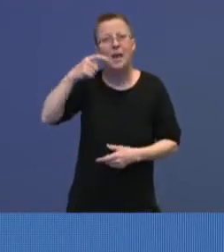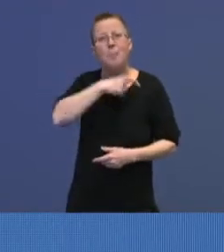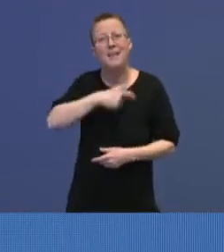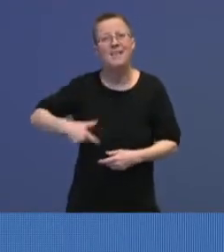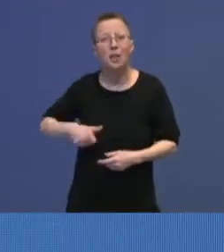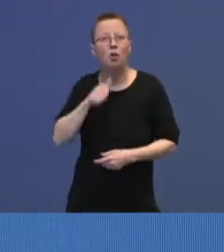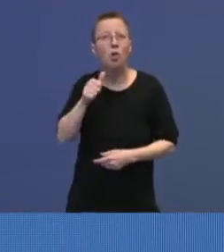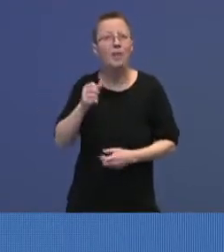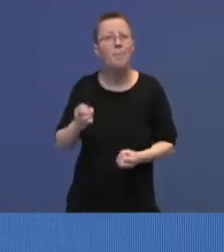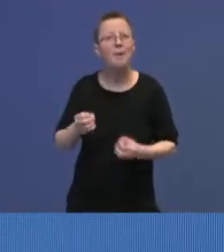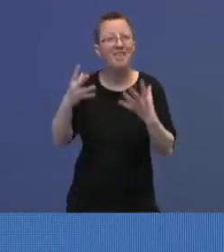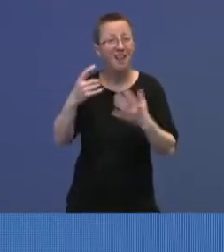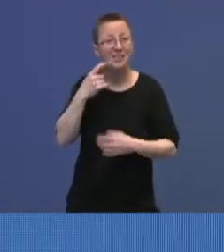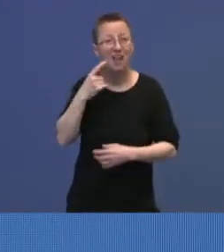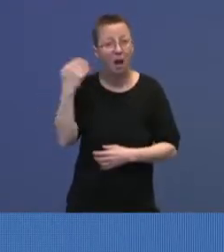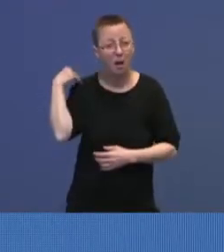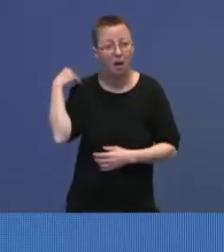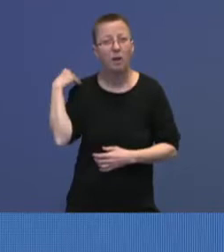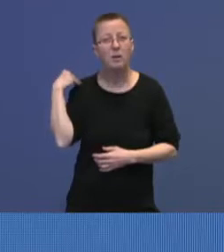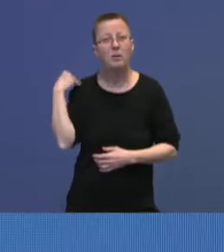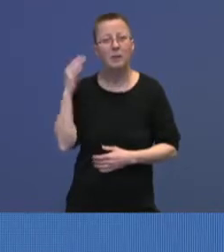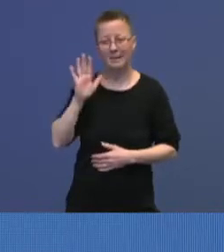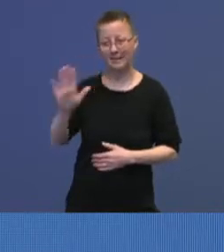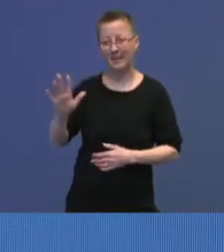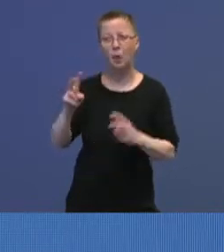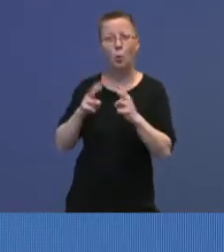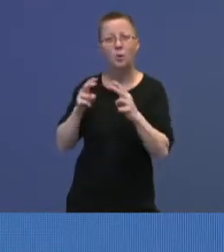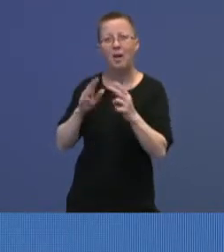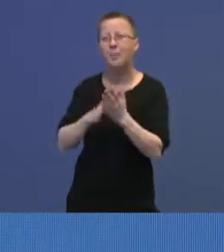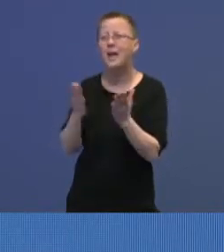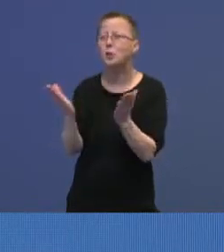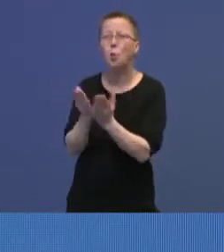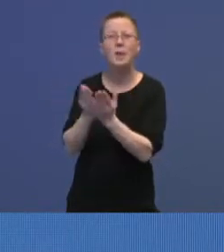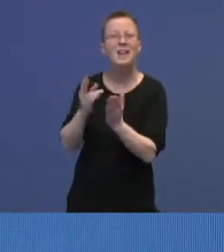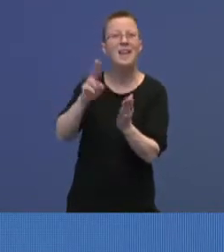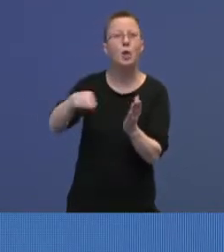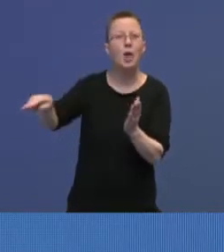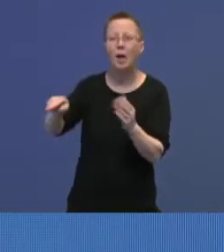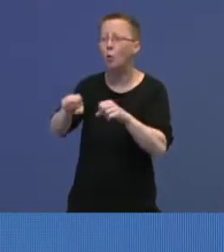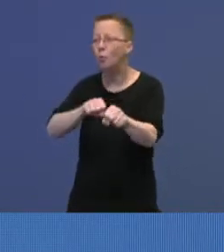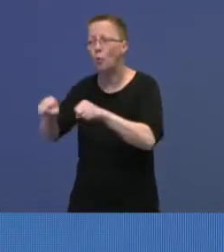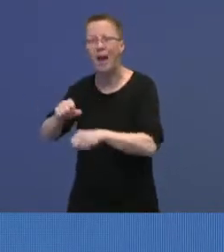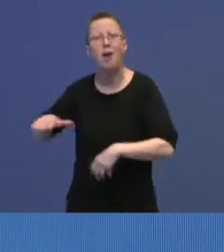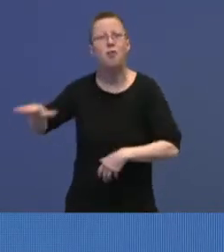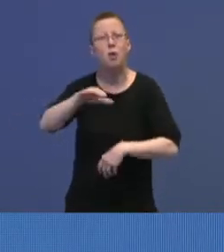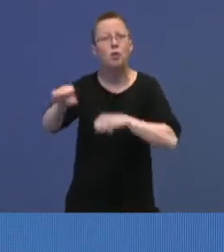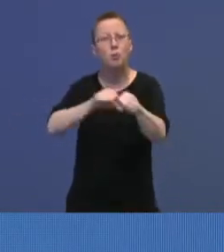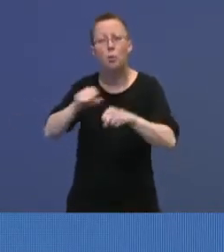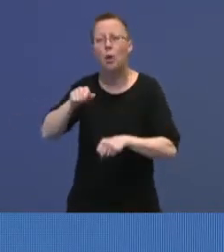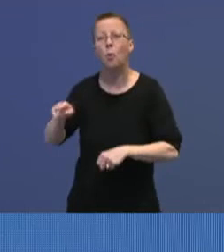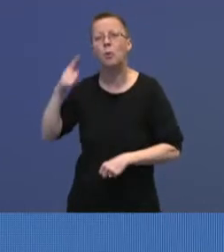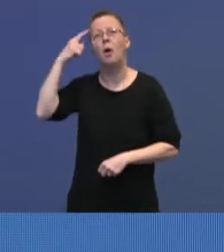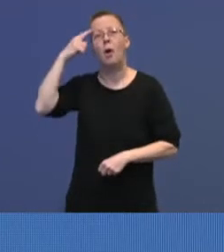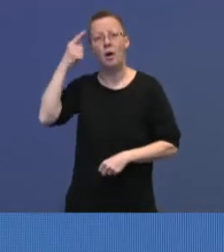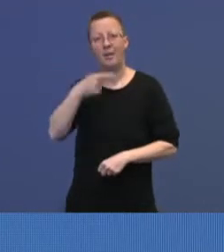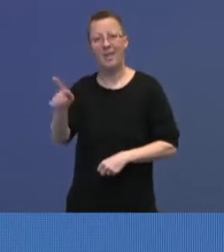har sagt, så har hennes kontakt med skolenorge, kommunene og fylkeskommunene, overviser henne om at de